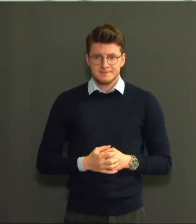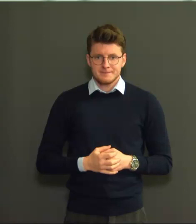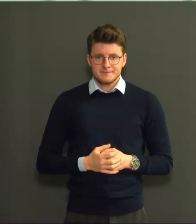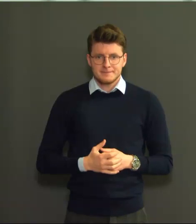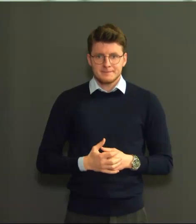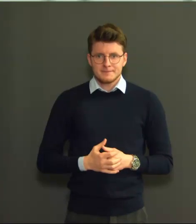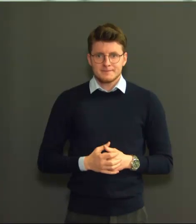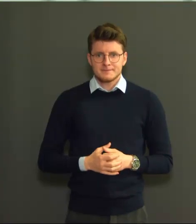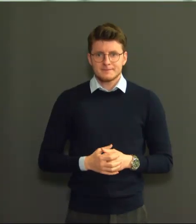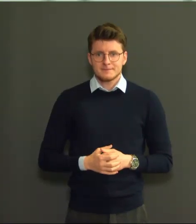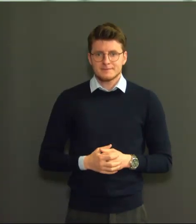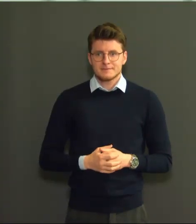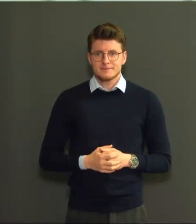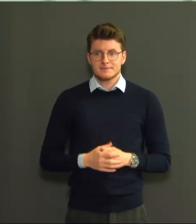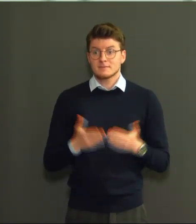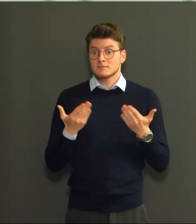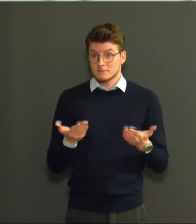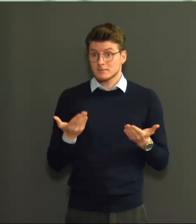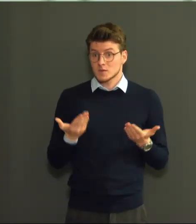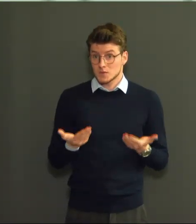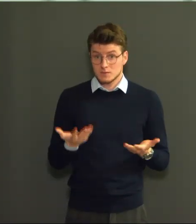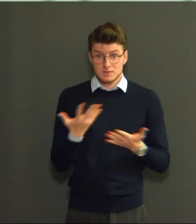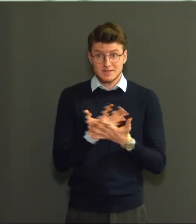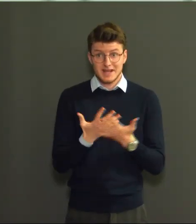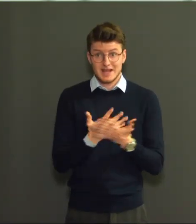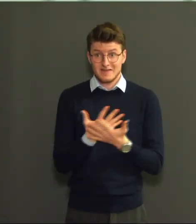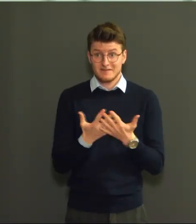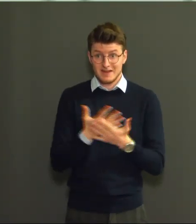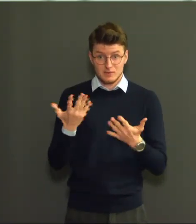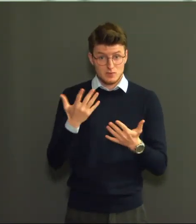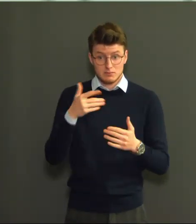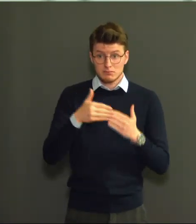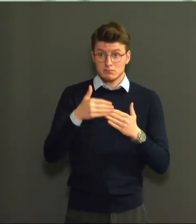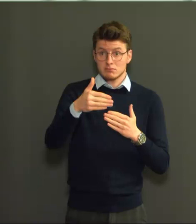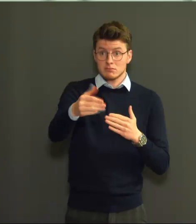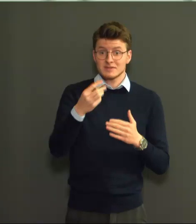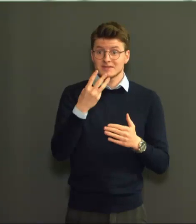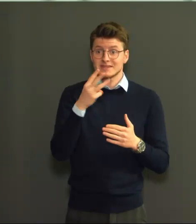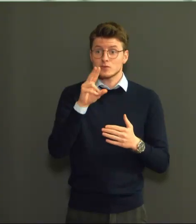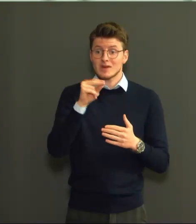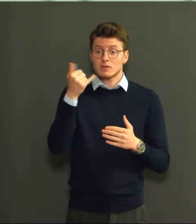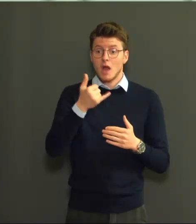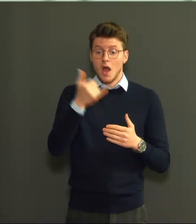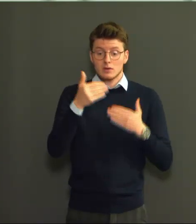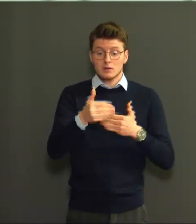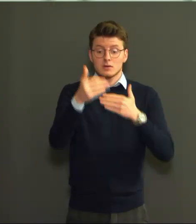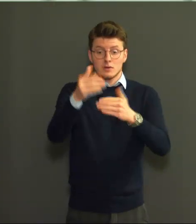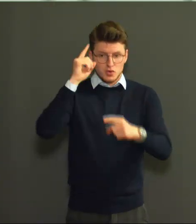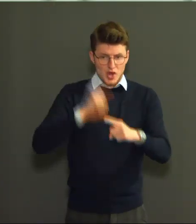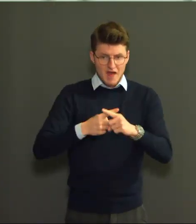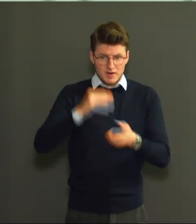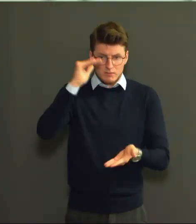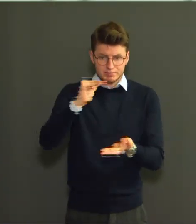De cijfers halveren hiermee om de 23 dagen, waardoor we in de eerste week van juni onder een